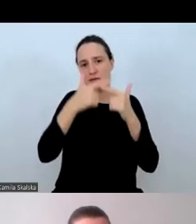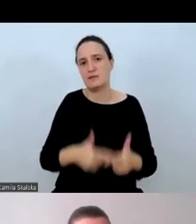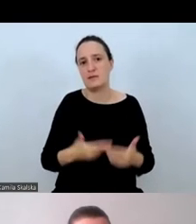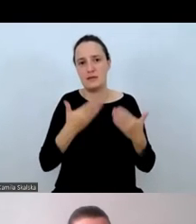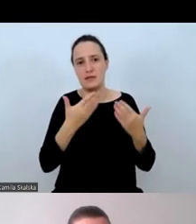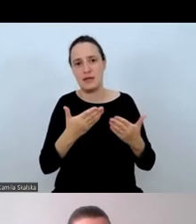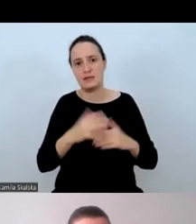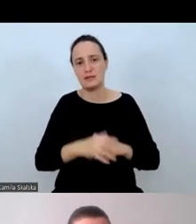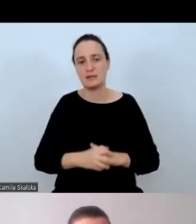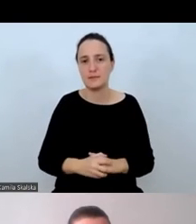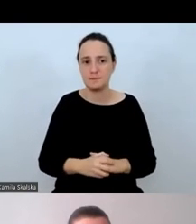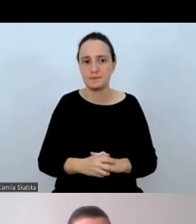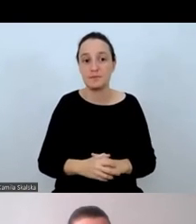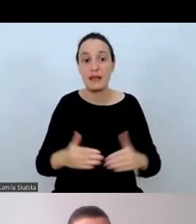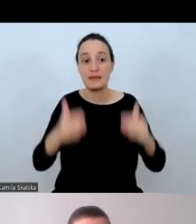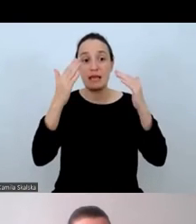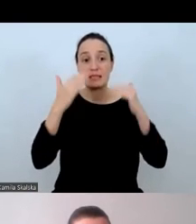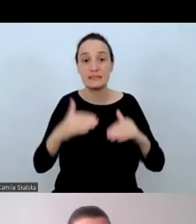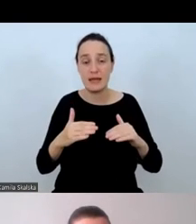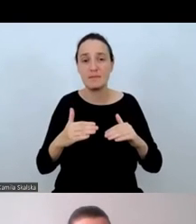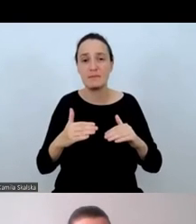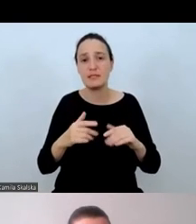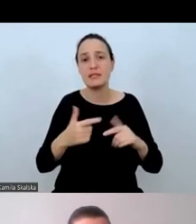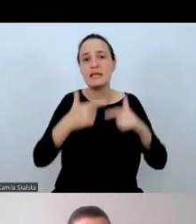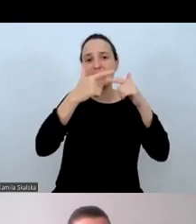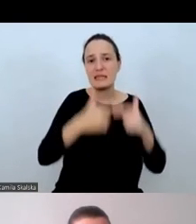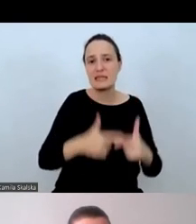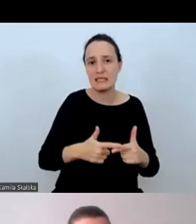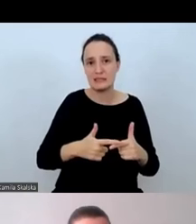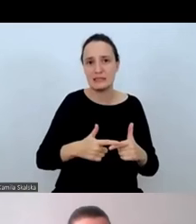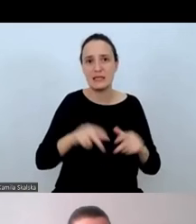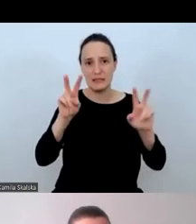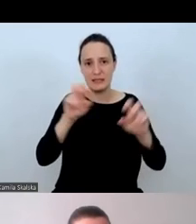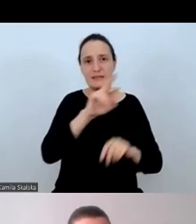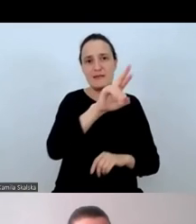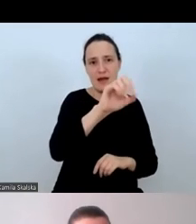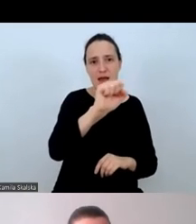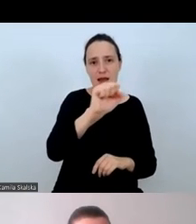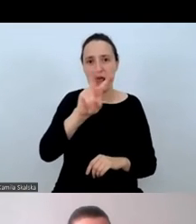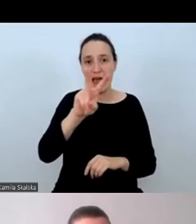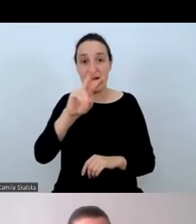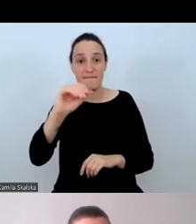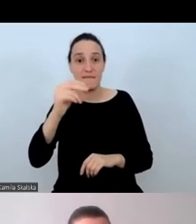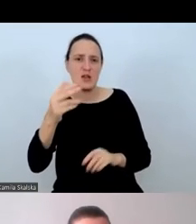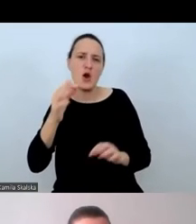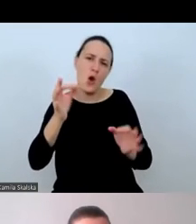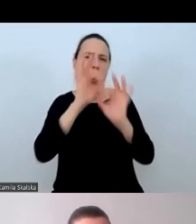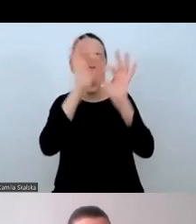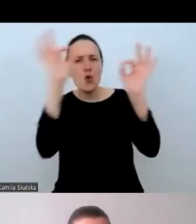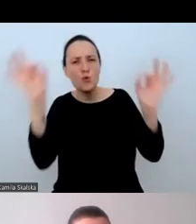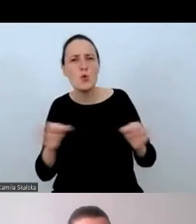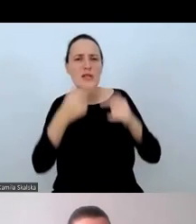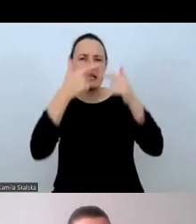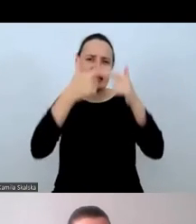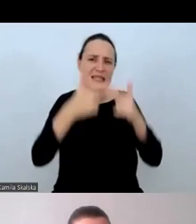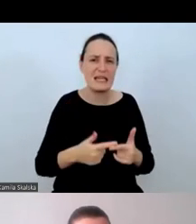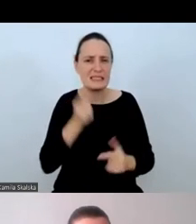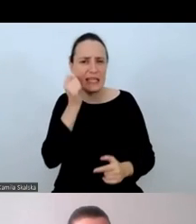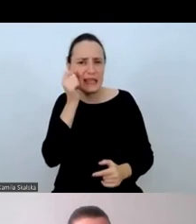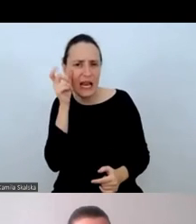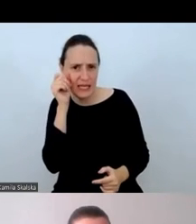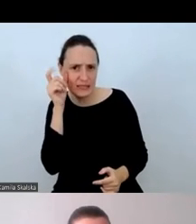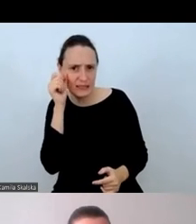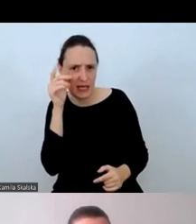Użyliśmy również testu Raven. Jest to test mierzący ogólną inteligencję.